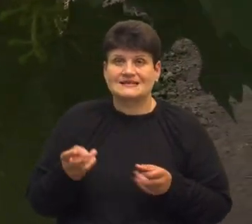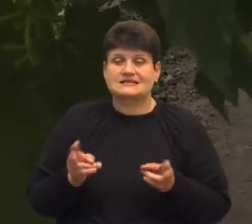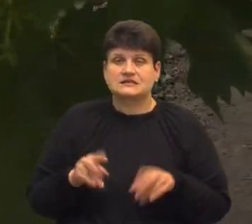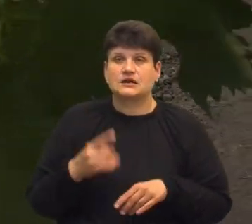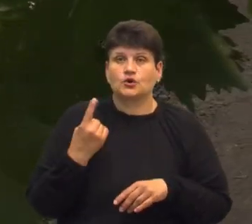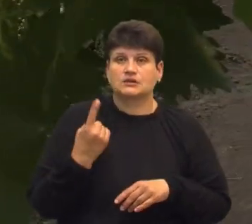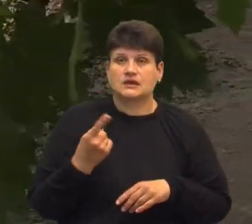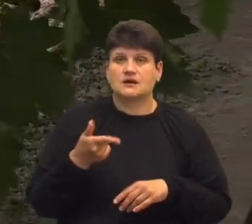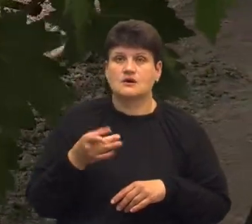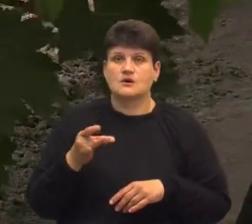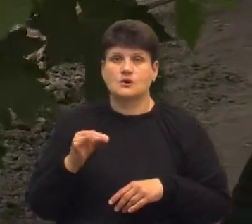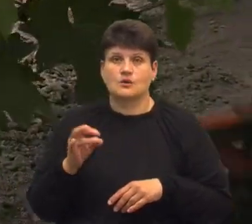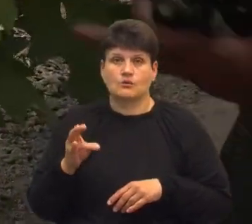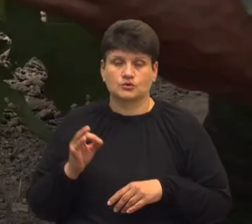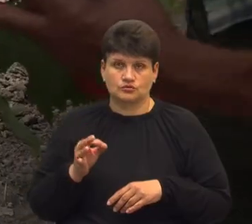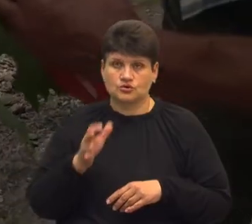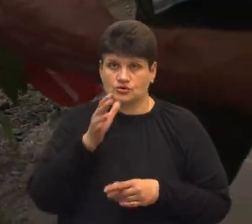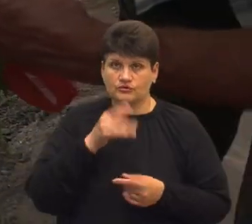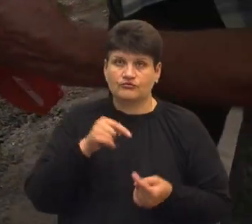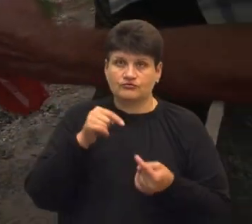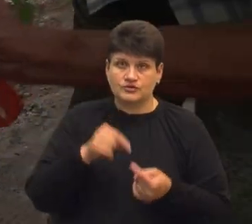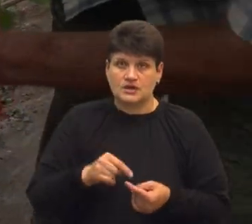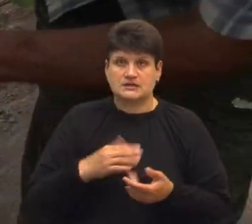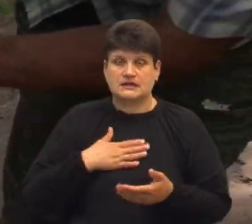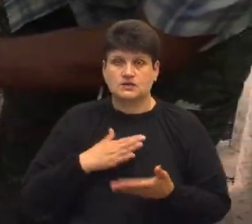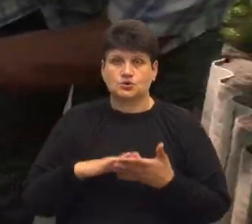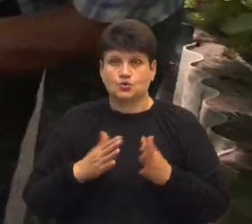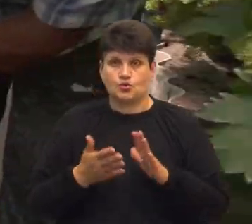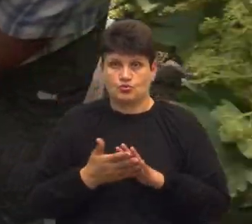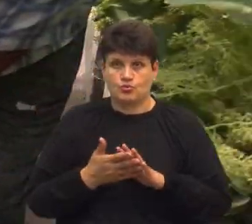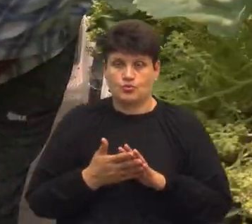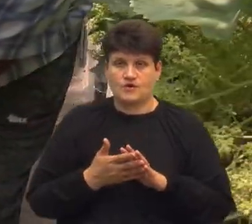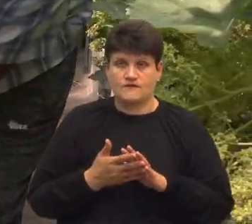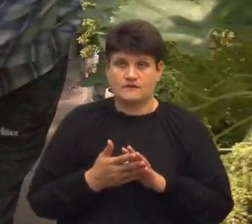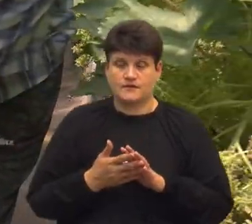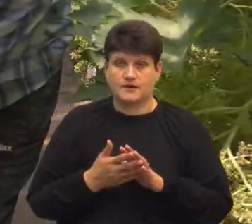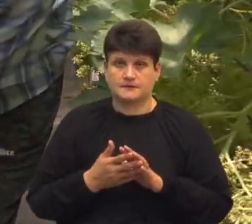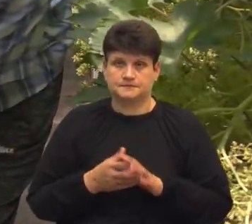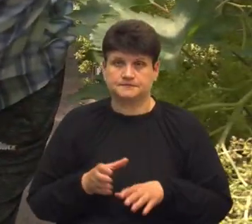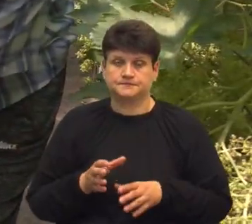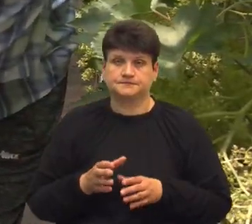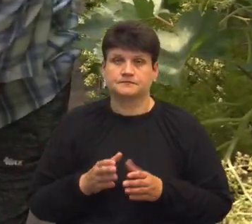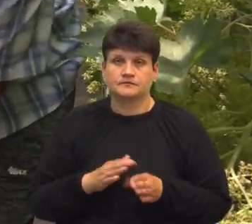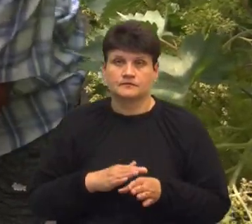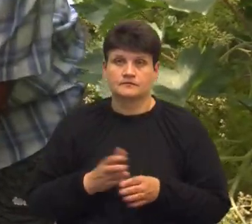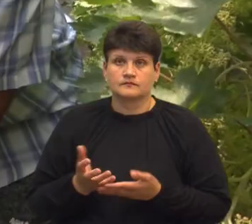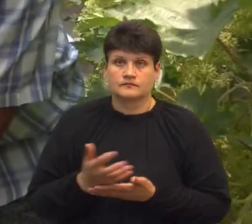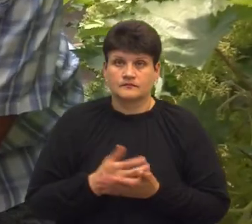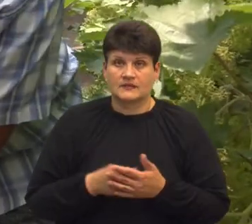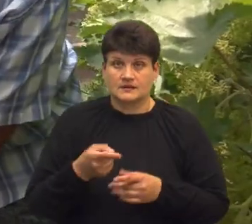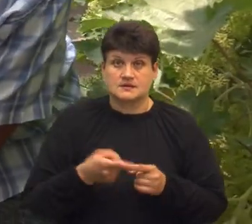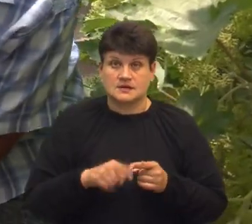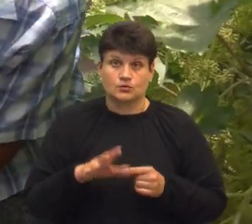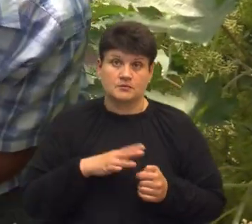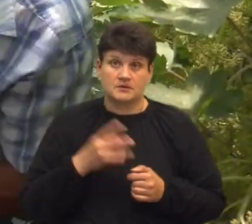гроно. Щоб він вчасно наших умов водозрів, бачите, яке гроно. І можете уявити, що оця ягода буде під 20 грамів